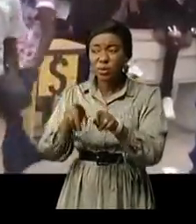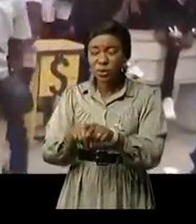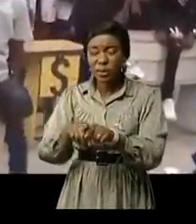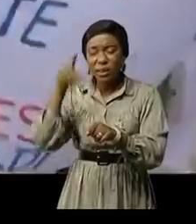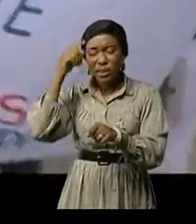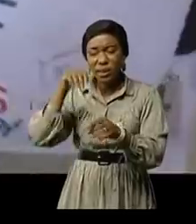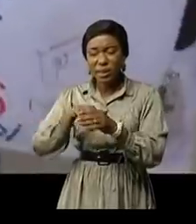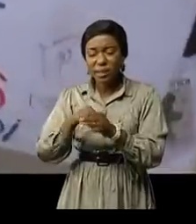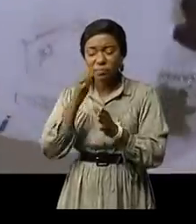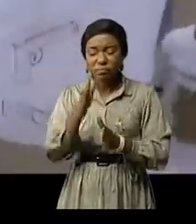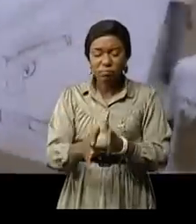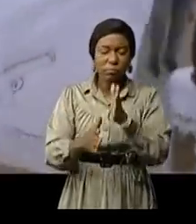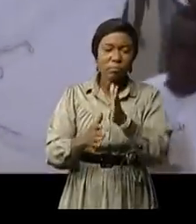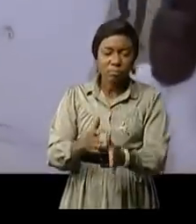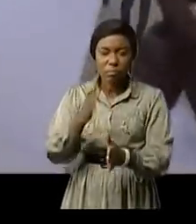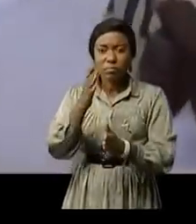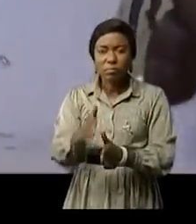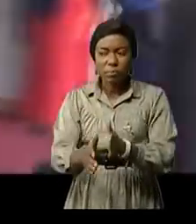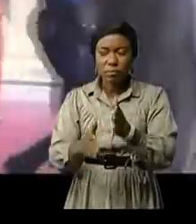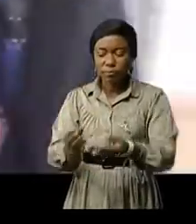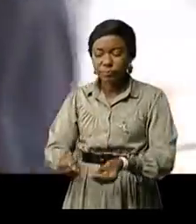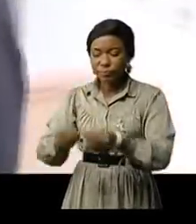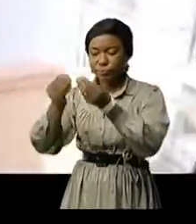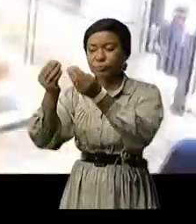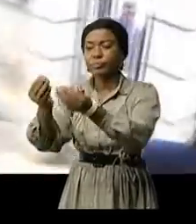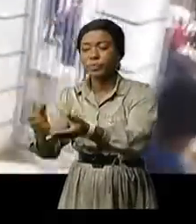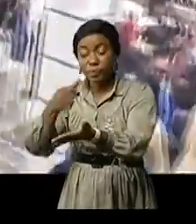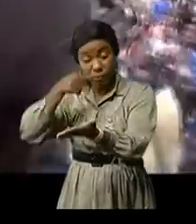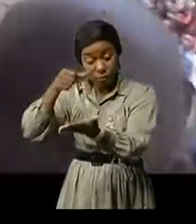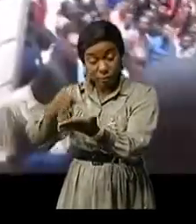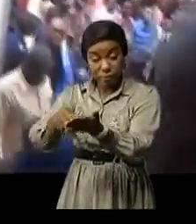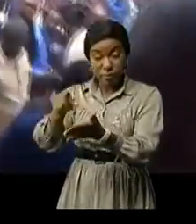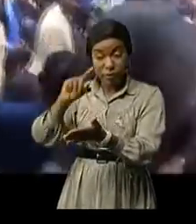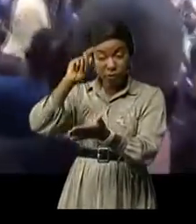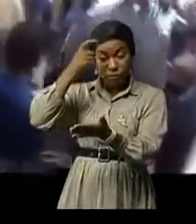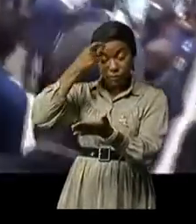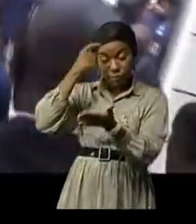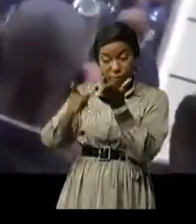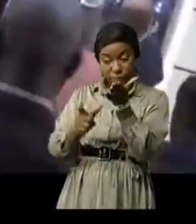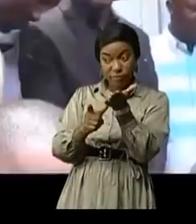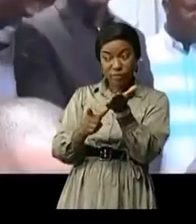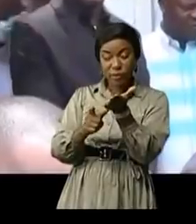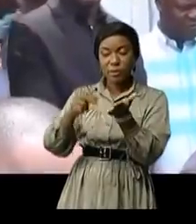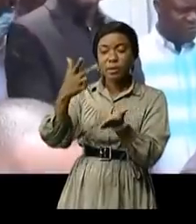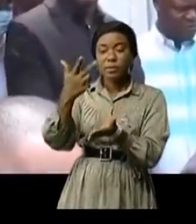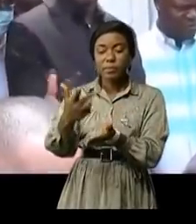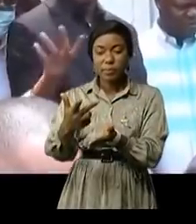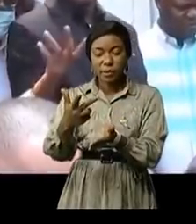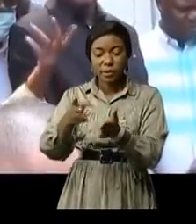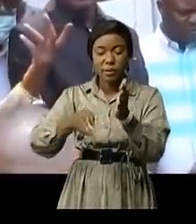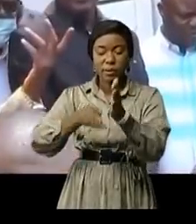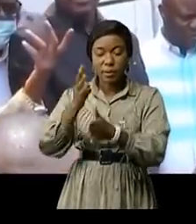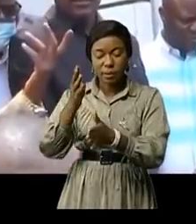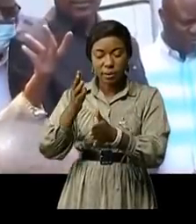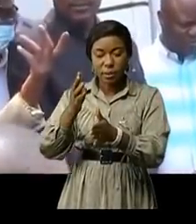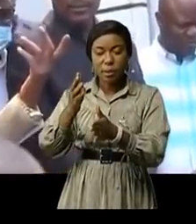travers une marche pacifique qui a abouti au dépôt d'un mémo auprès du gouverneur à l'intérim Jussel-le-Mamakoso ce mercredi 13 octobre 2021 à l